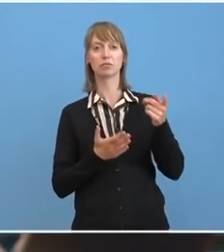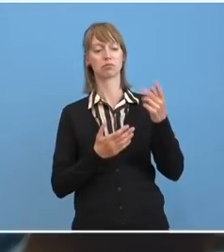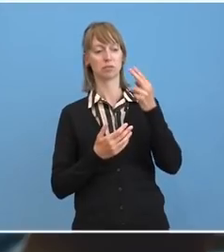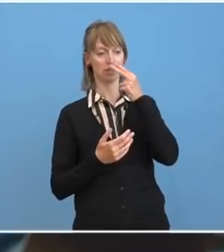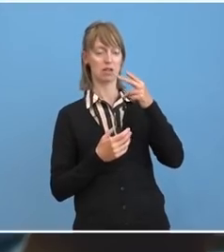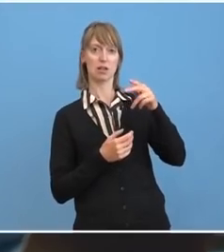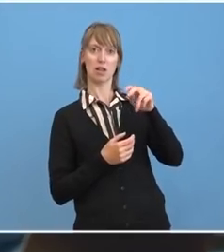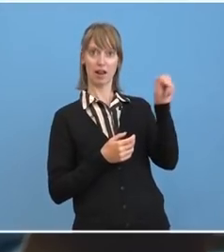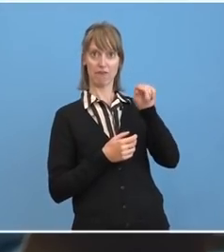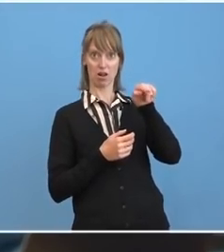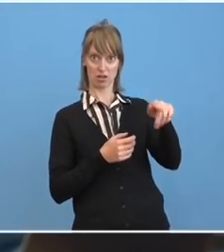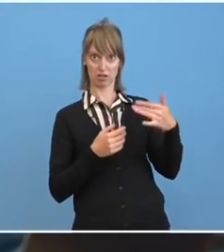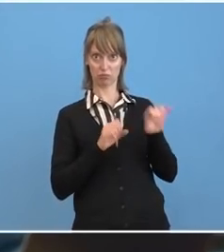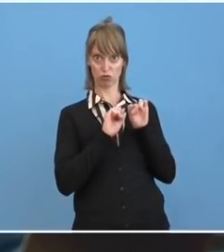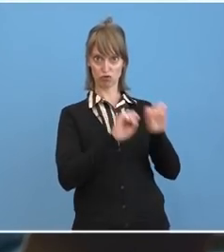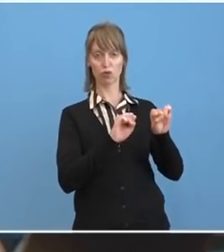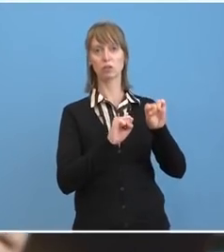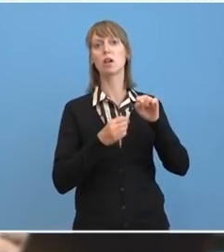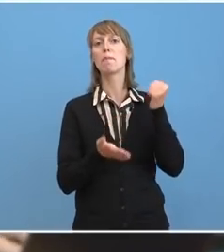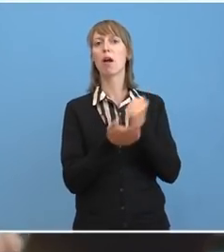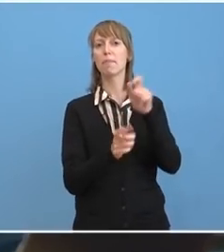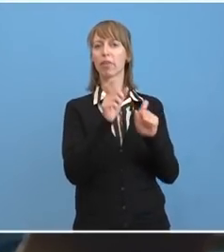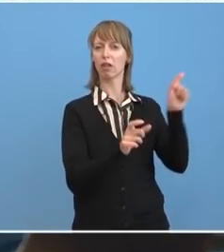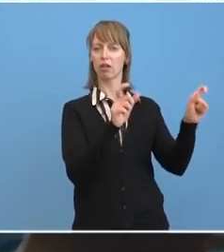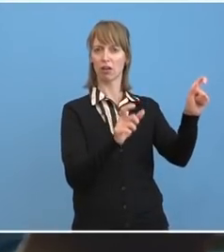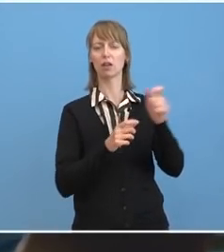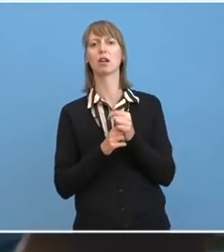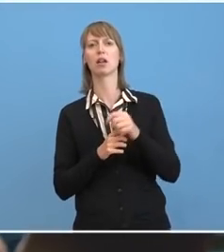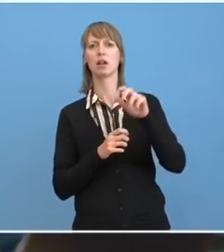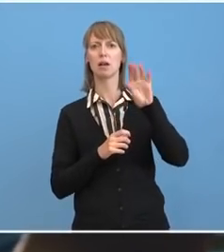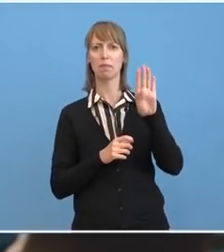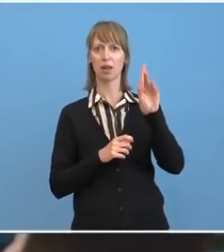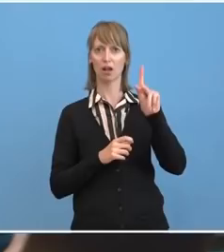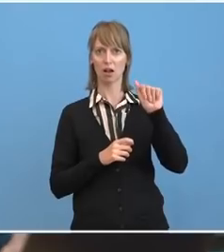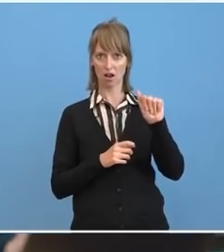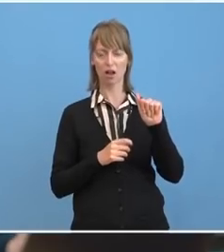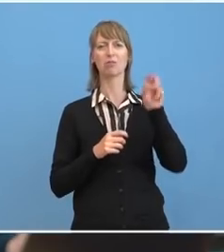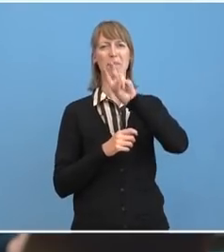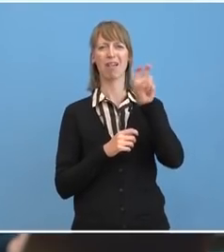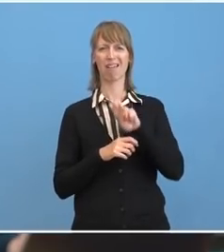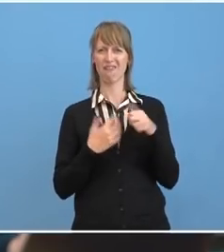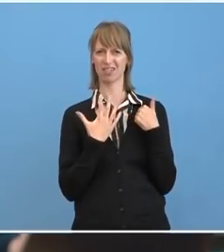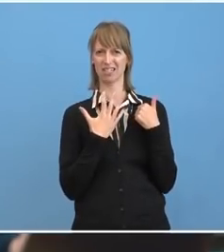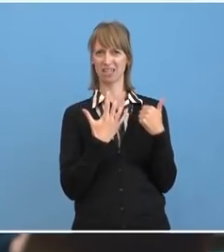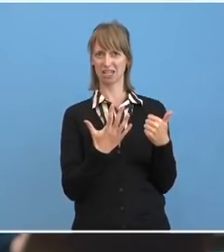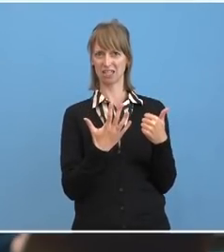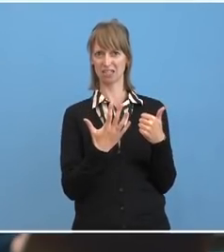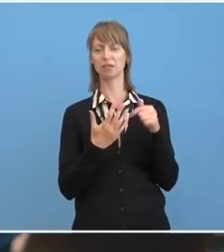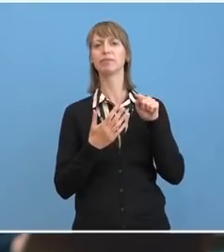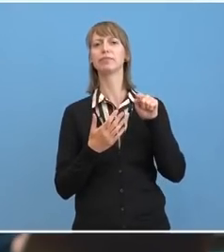Beamten des BKA. Es wurde verwiesen auf den § 6 BKA-Gesetz, der es ermöglicht,